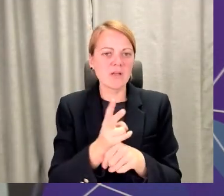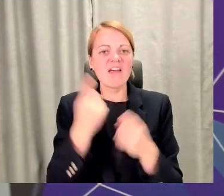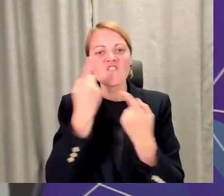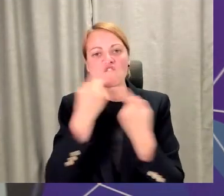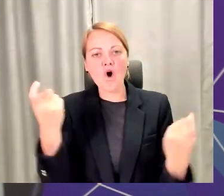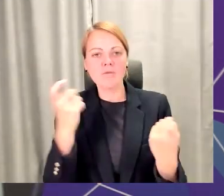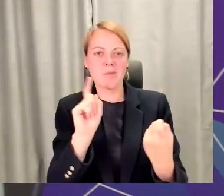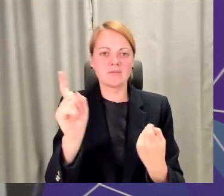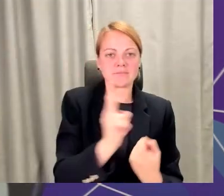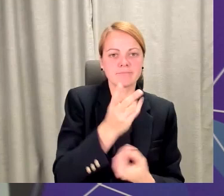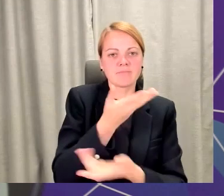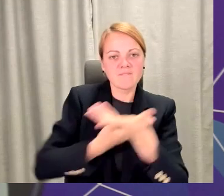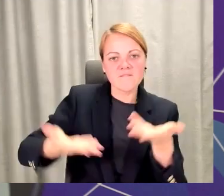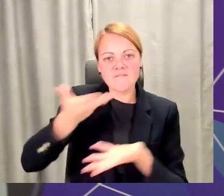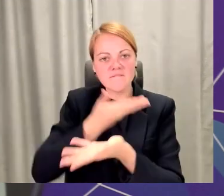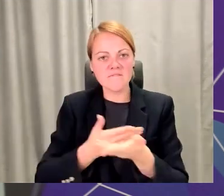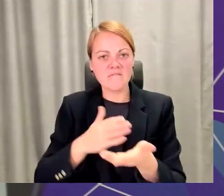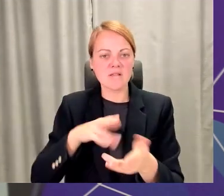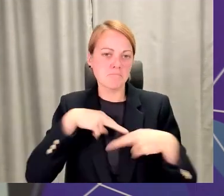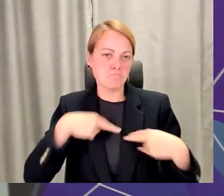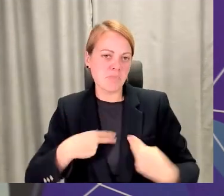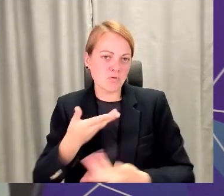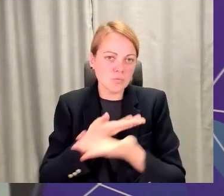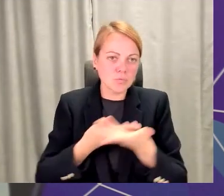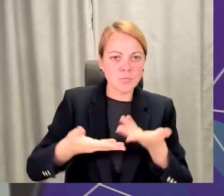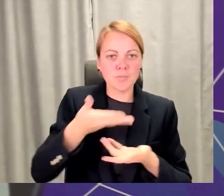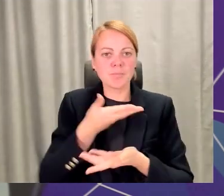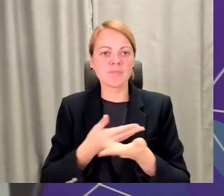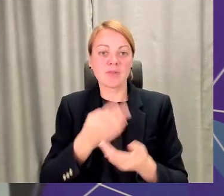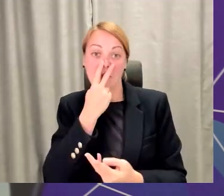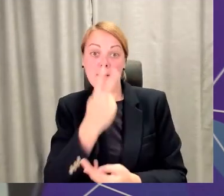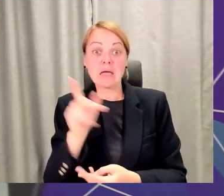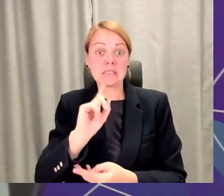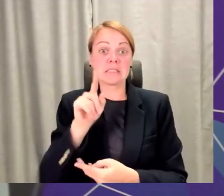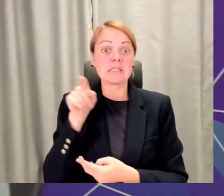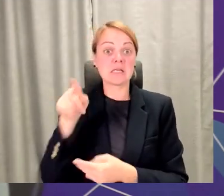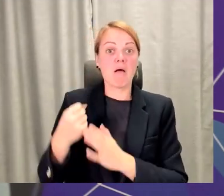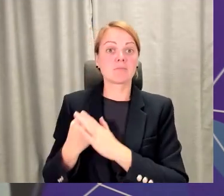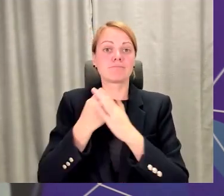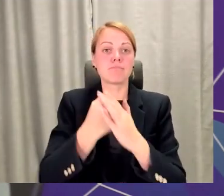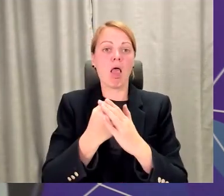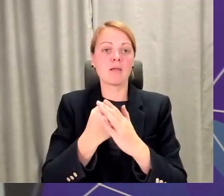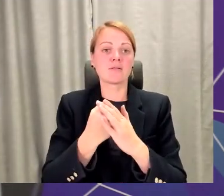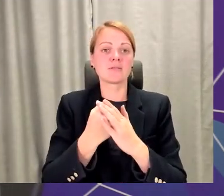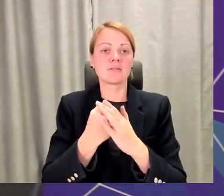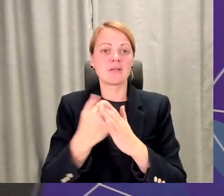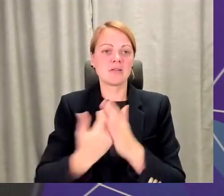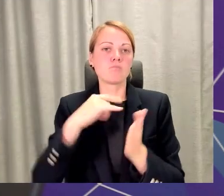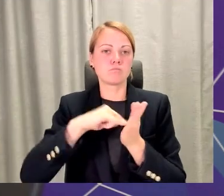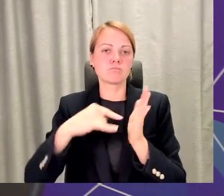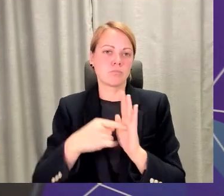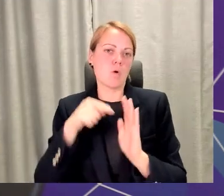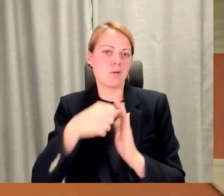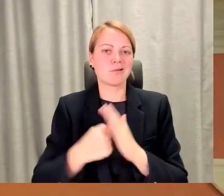ierosināt, iedrošināt un pateikt redz, kur ir atbalsts. Un šie jaunie projekte nāks ar lielu atbalstu. Gunta, kā jūs